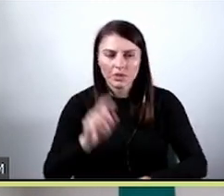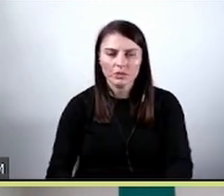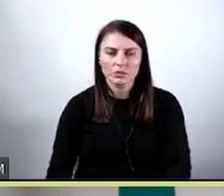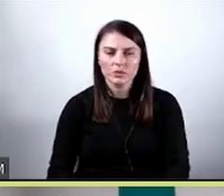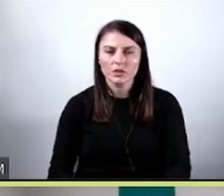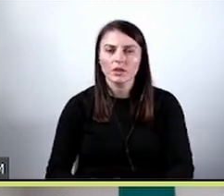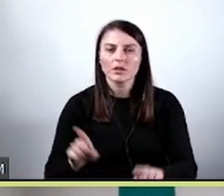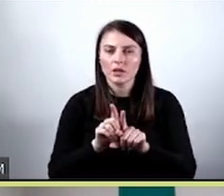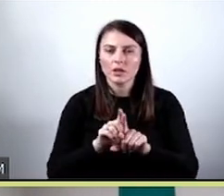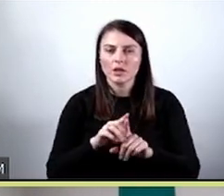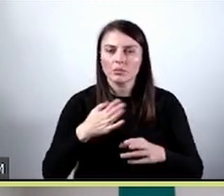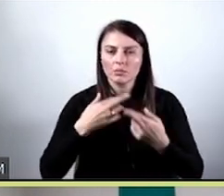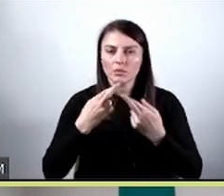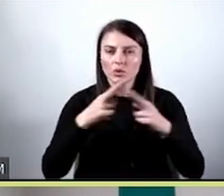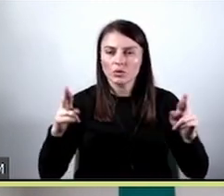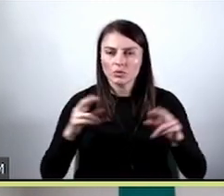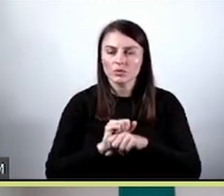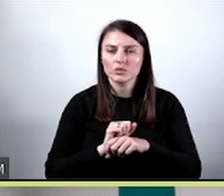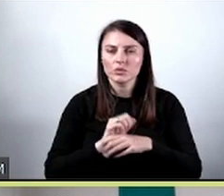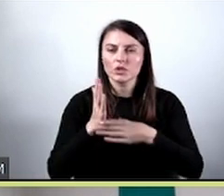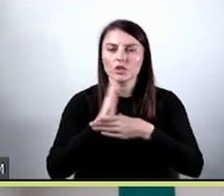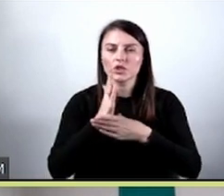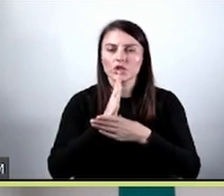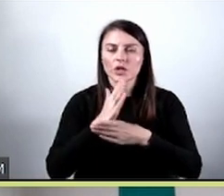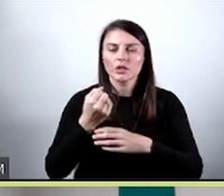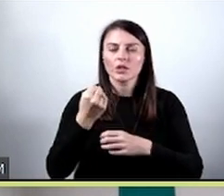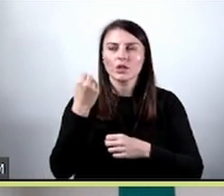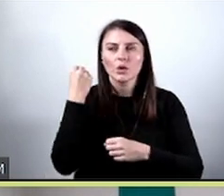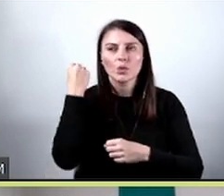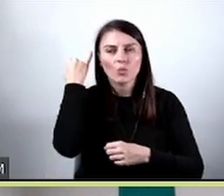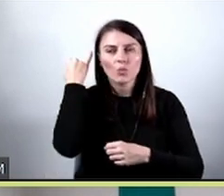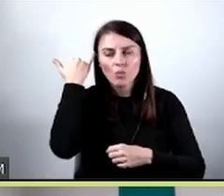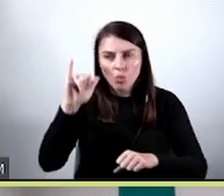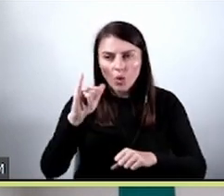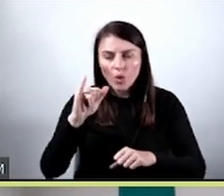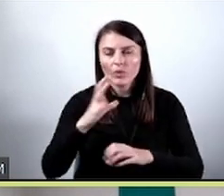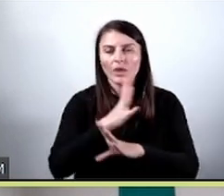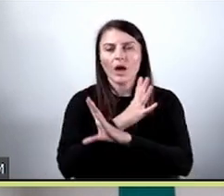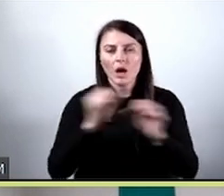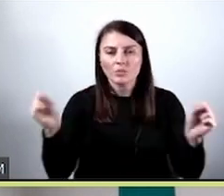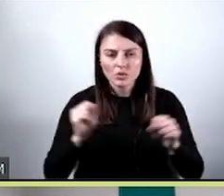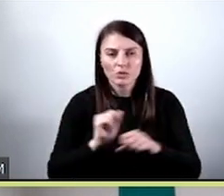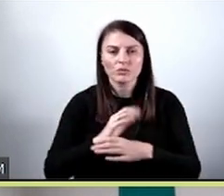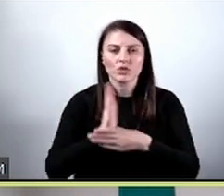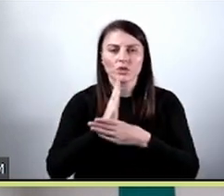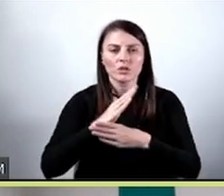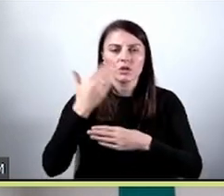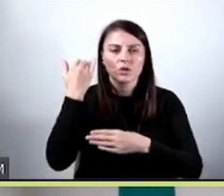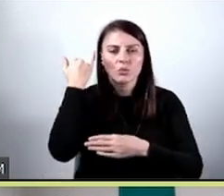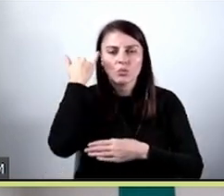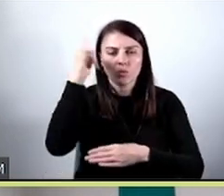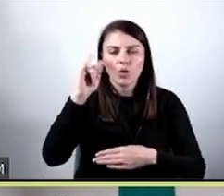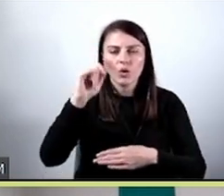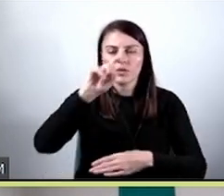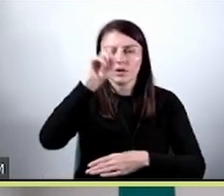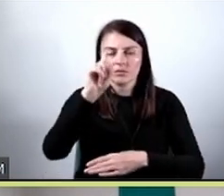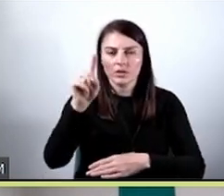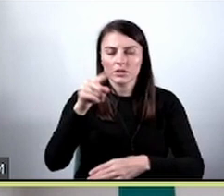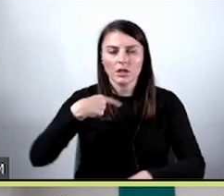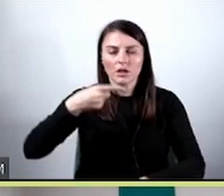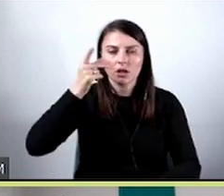posługujemy się takimi miarami, na przykład jak średni błąd absolutny, średni błąd kwadratowy, który ma tą właściwość, że bardziej każe